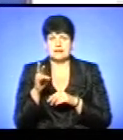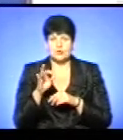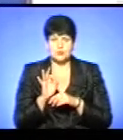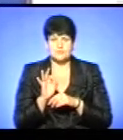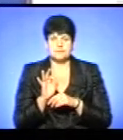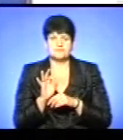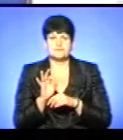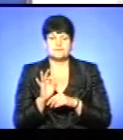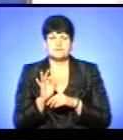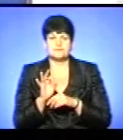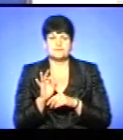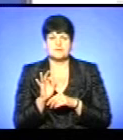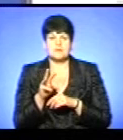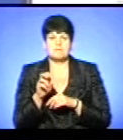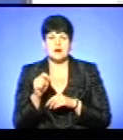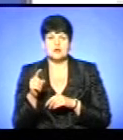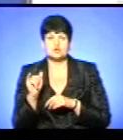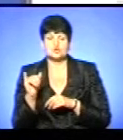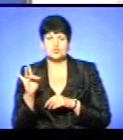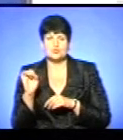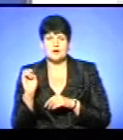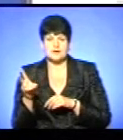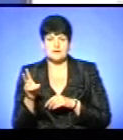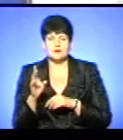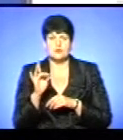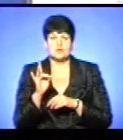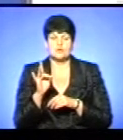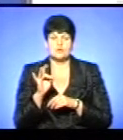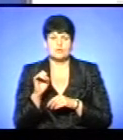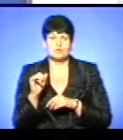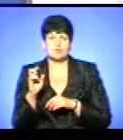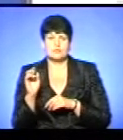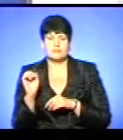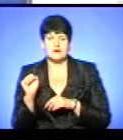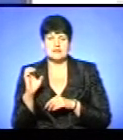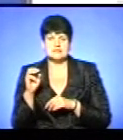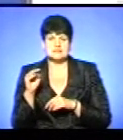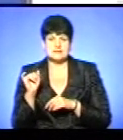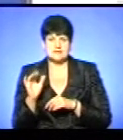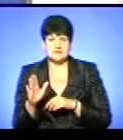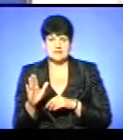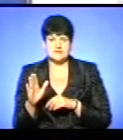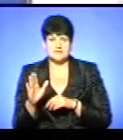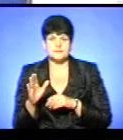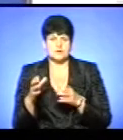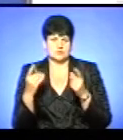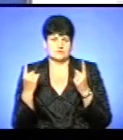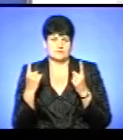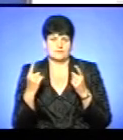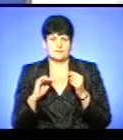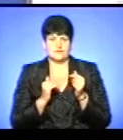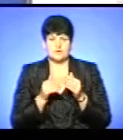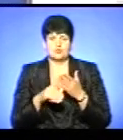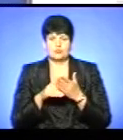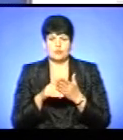це Мазурик Василь Романович, це Рубасті Пан Богданович, крупні компанії, котрі нам